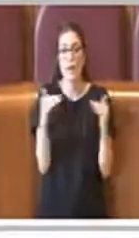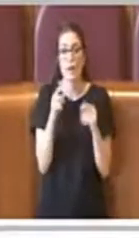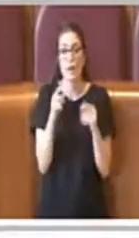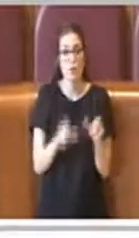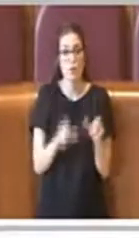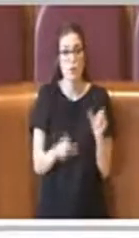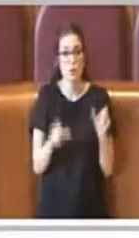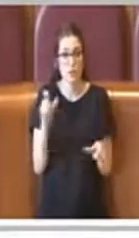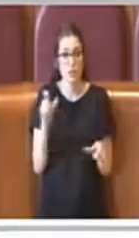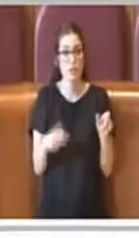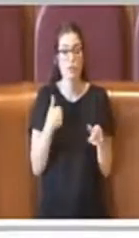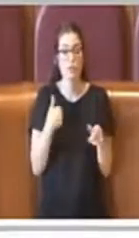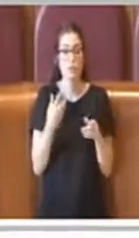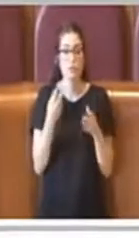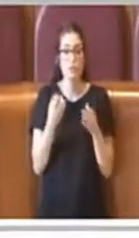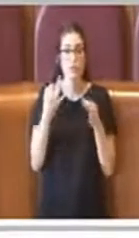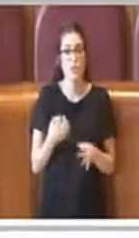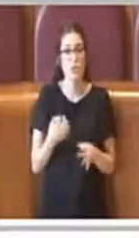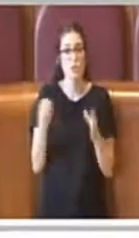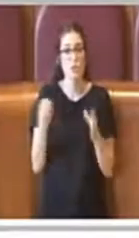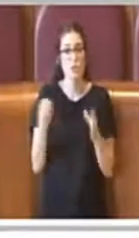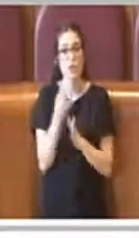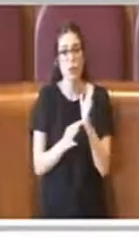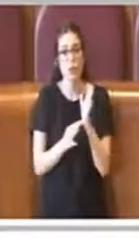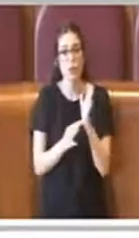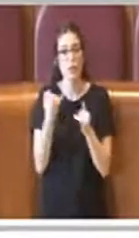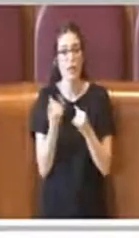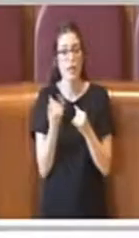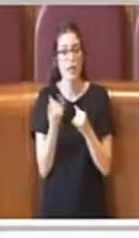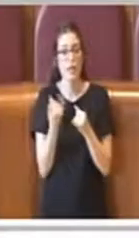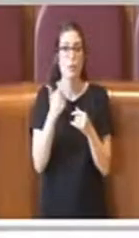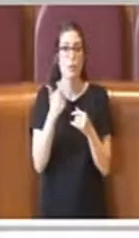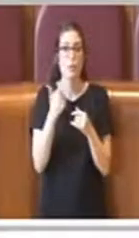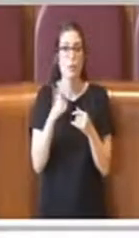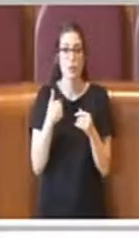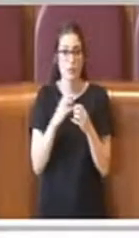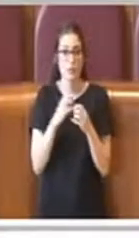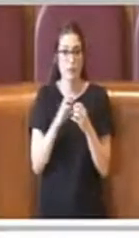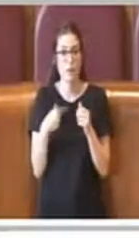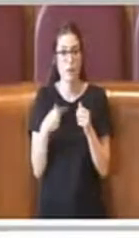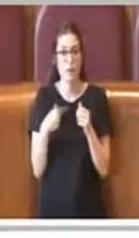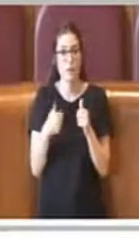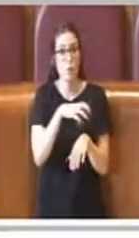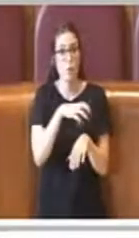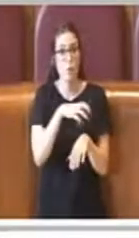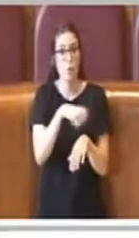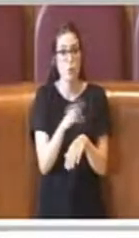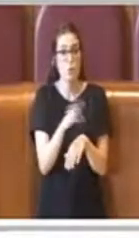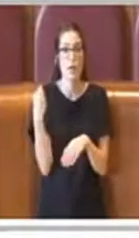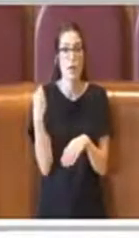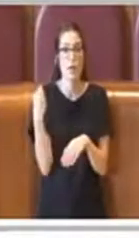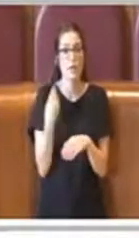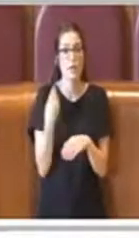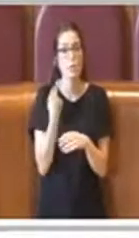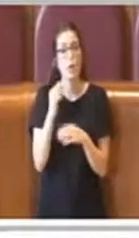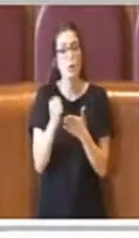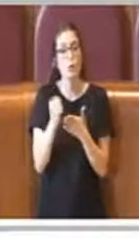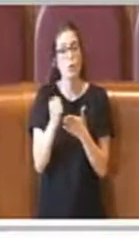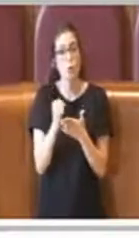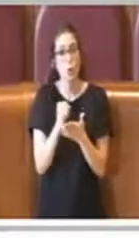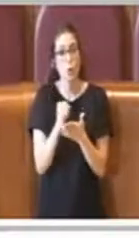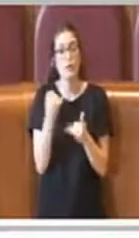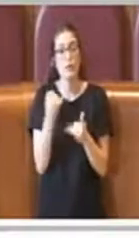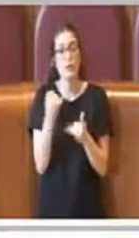deciso di realizzare un regolamento più dettagliato per diversi motivi, in primo luogo sono le consulte stesse che hanno chiesto all'inizio un documento di